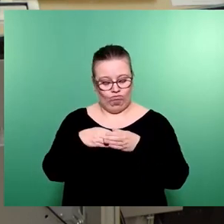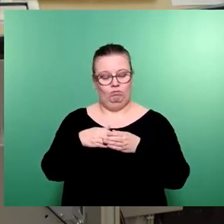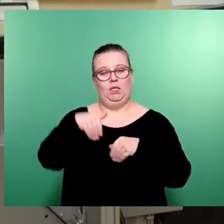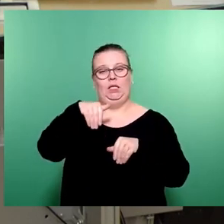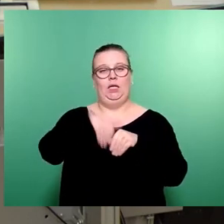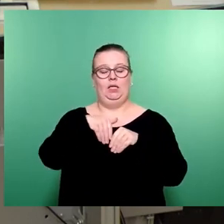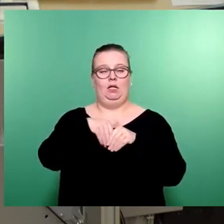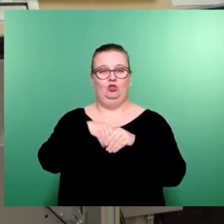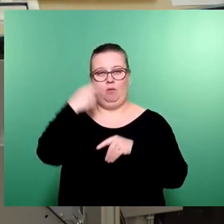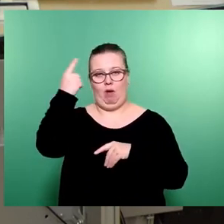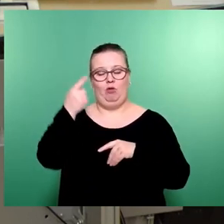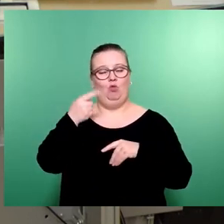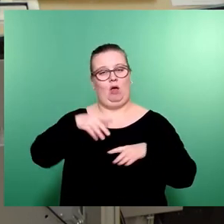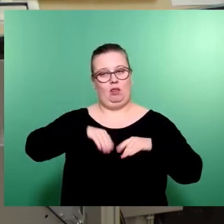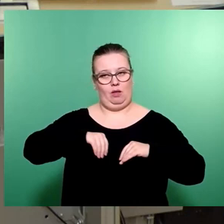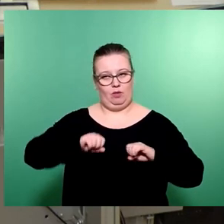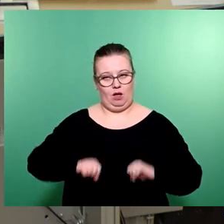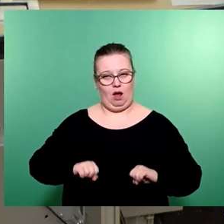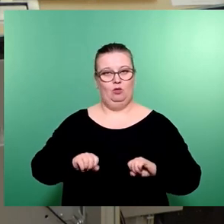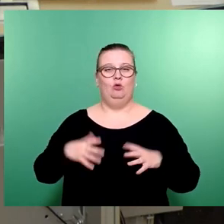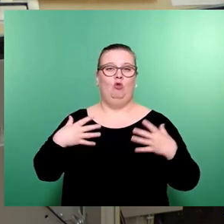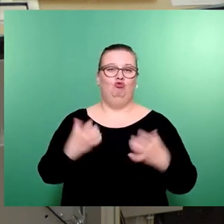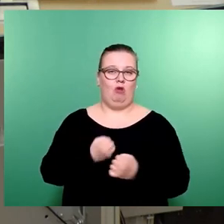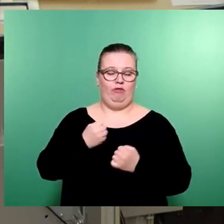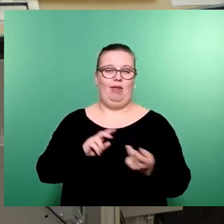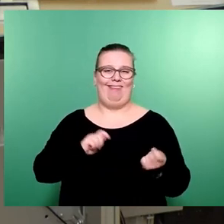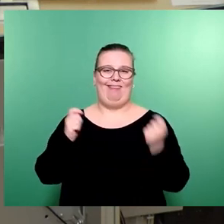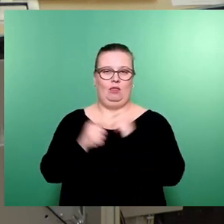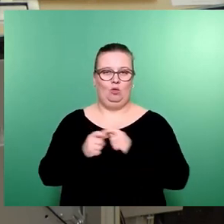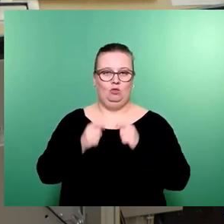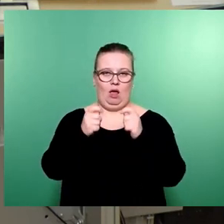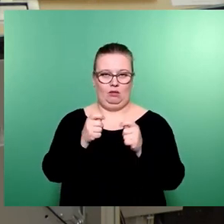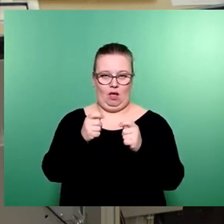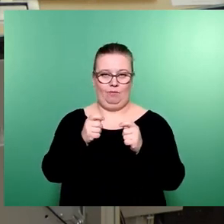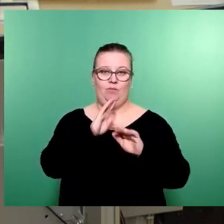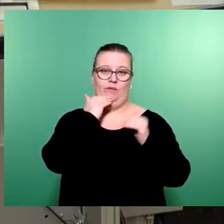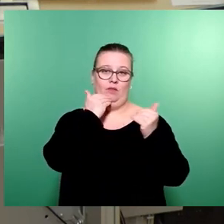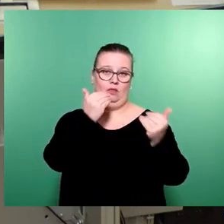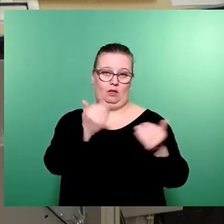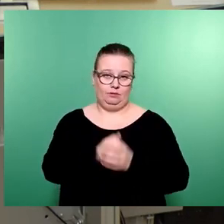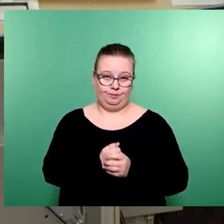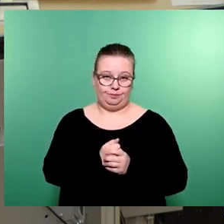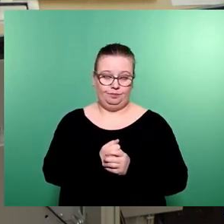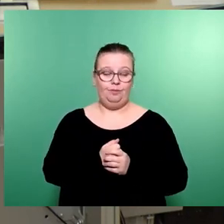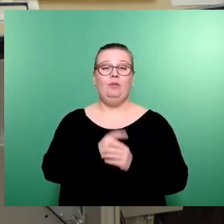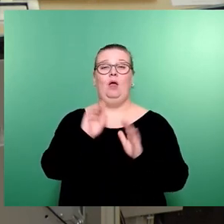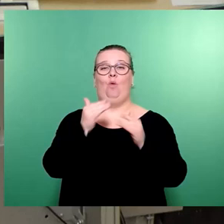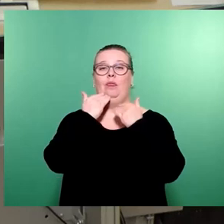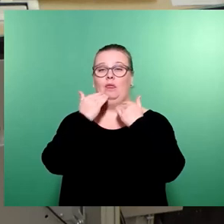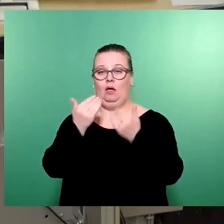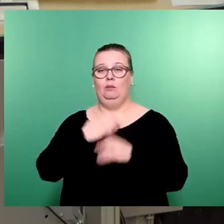Positionen wahren. Und es ist gelungen, diesen Änderungsantrag auf den Weg zu bringen. Dafür vielen Dank. Ich danke ebenfalls meinen